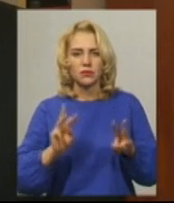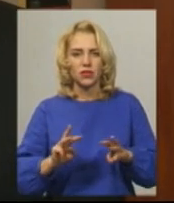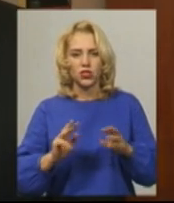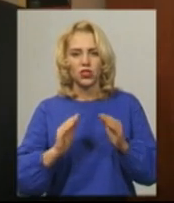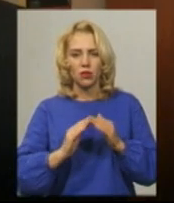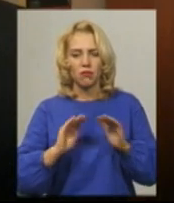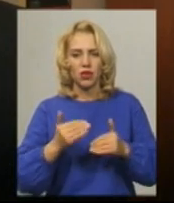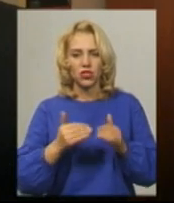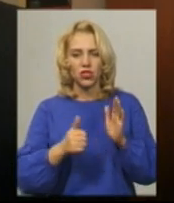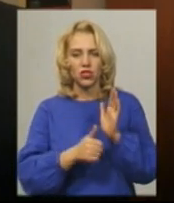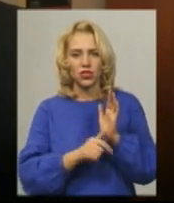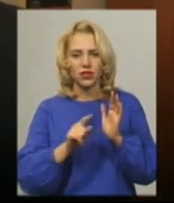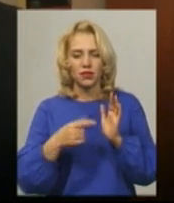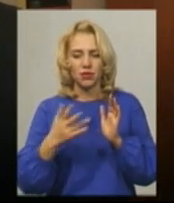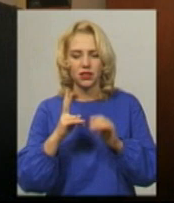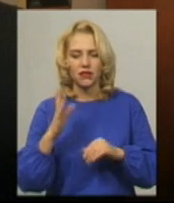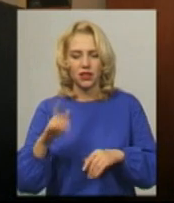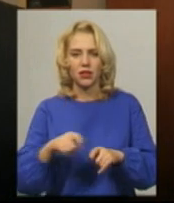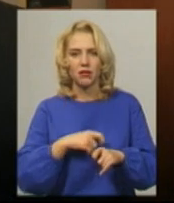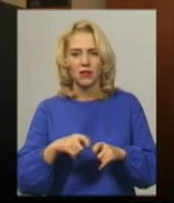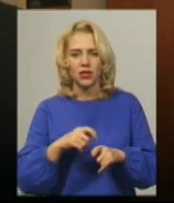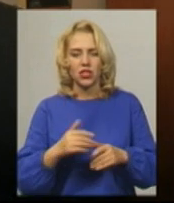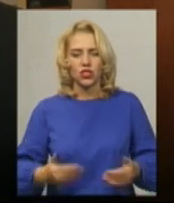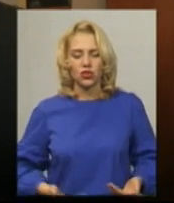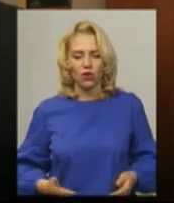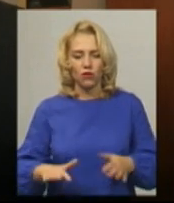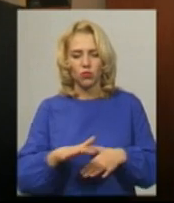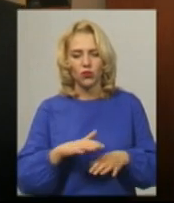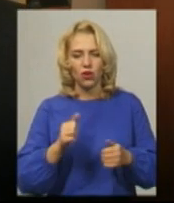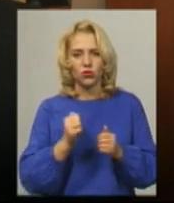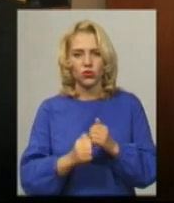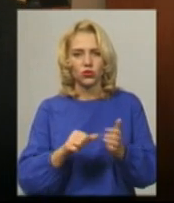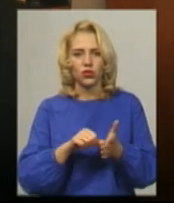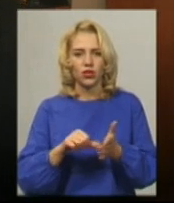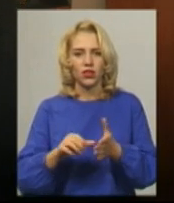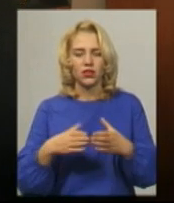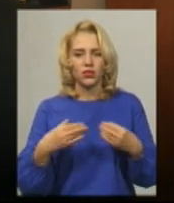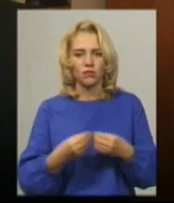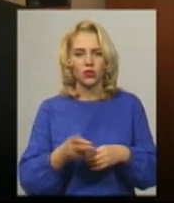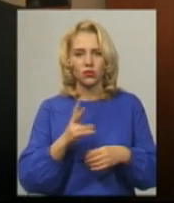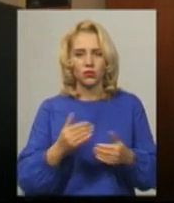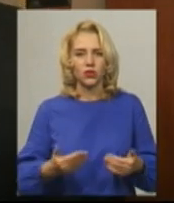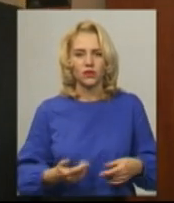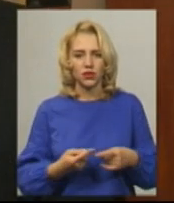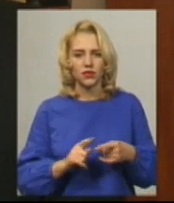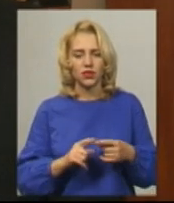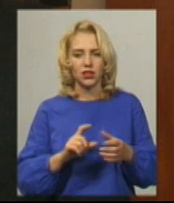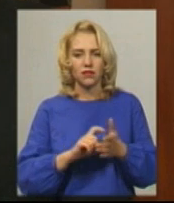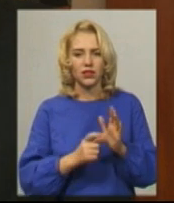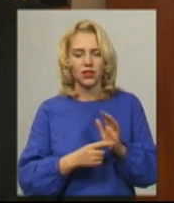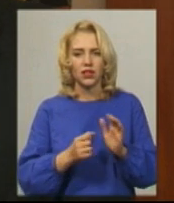менше 6,5 квадратних метрів житлової площі на кожного члена сім'ї, які проживають в даній квартирі.